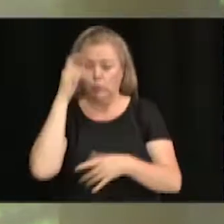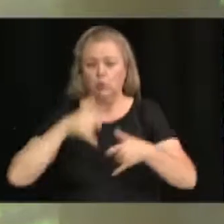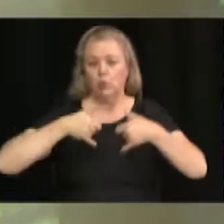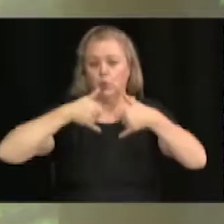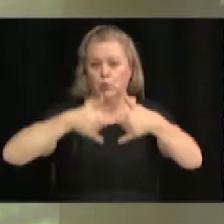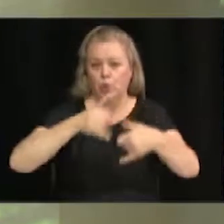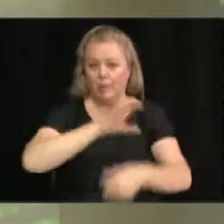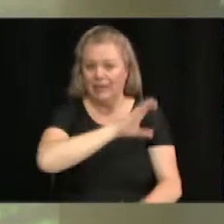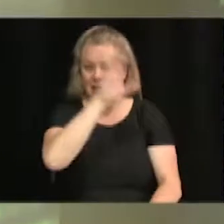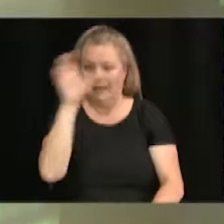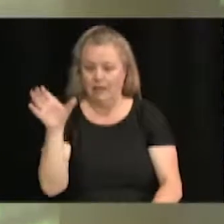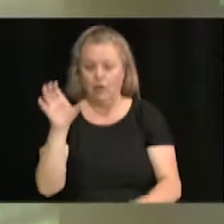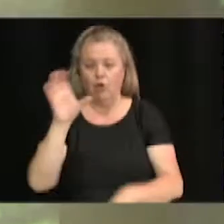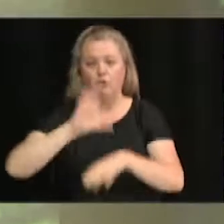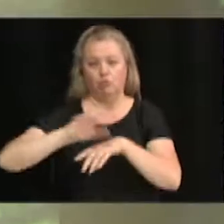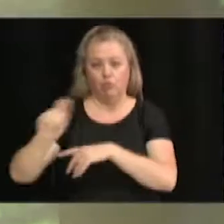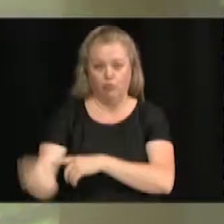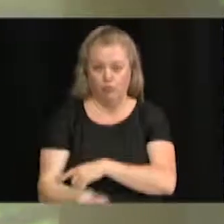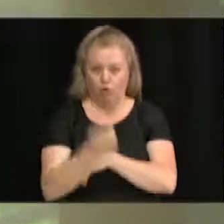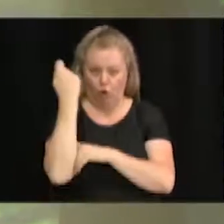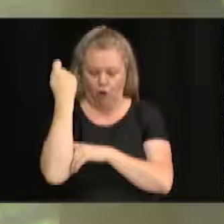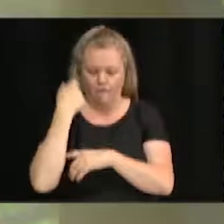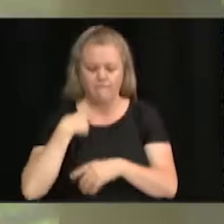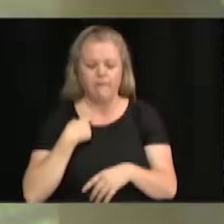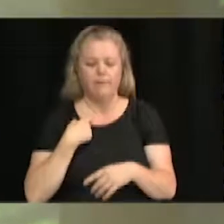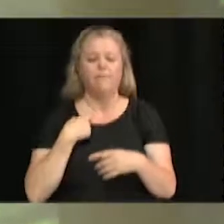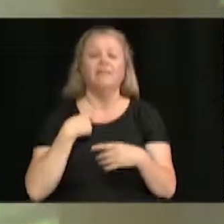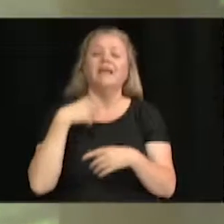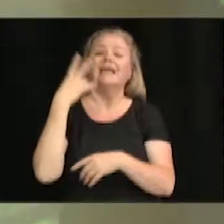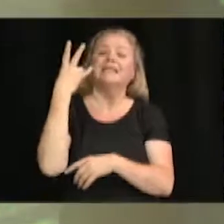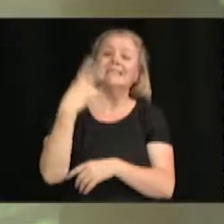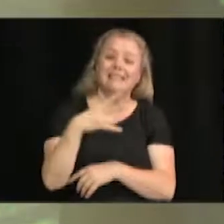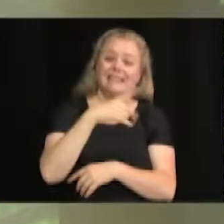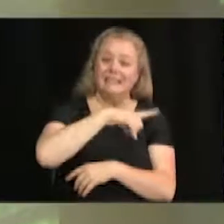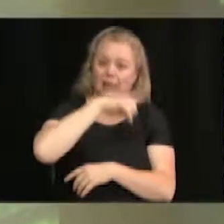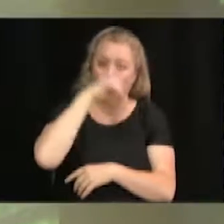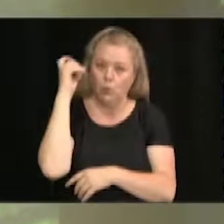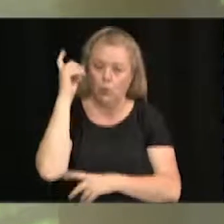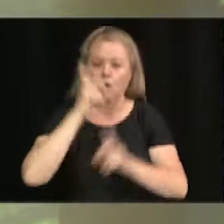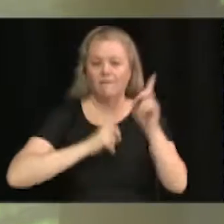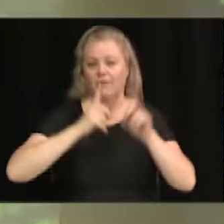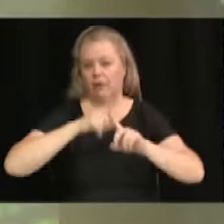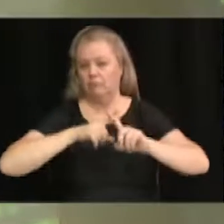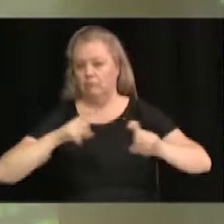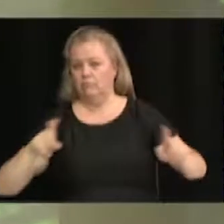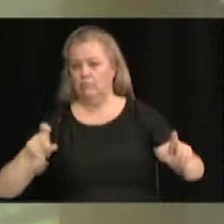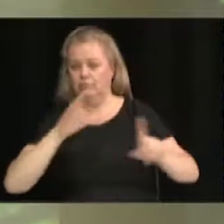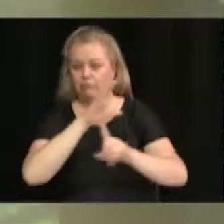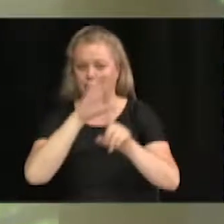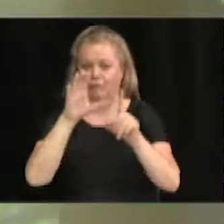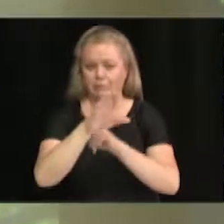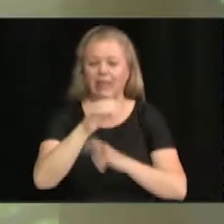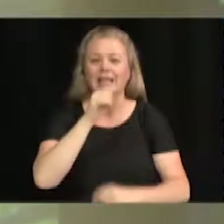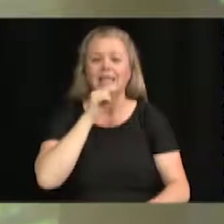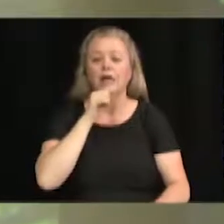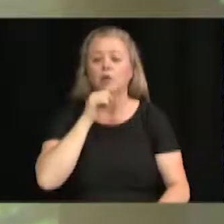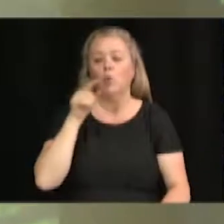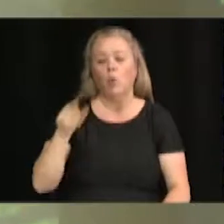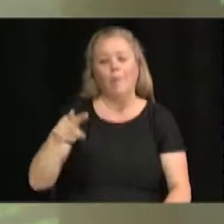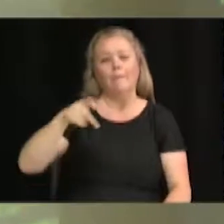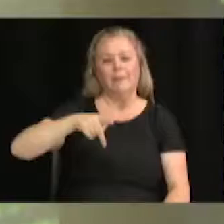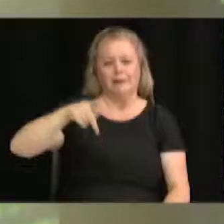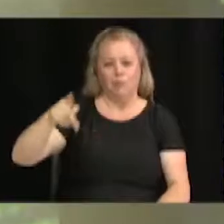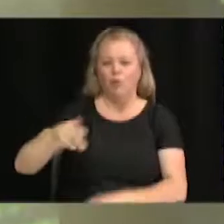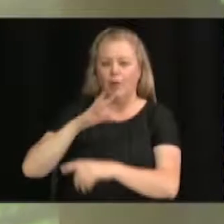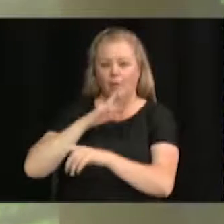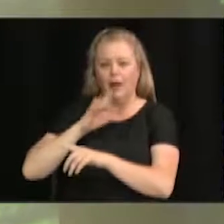au club de golf de Victoriaville. Le 17 août, la fête de la diversité culturelle. Tout à l'heure, notre collègue Patrick Paulin